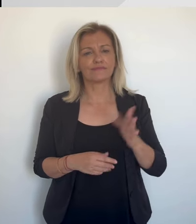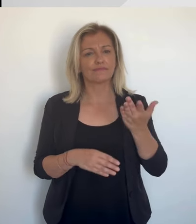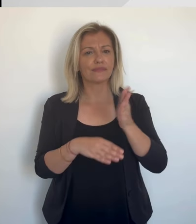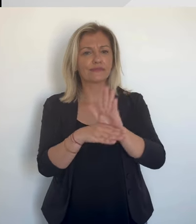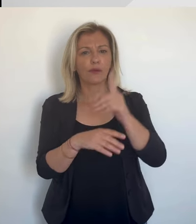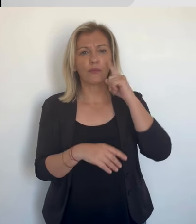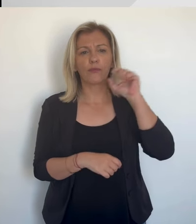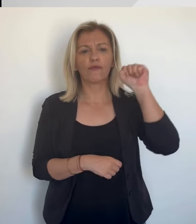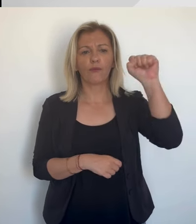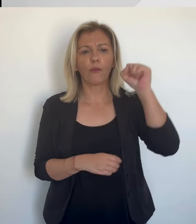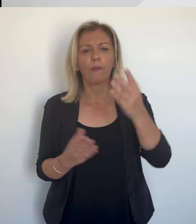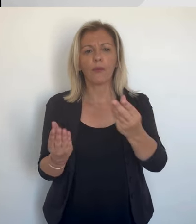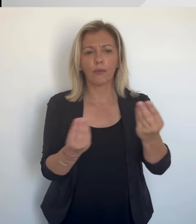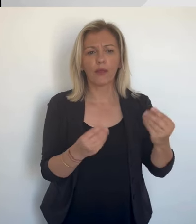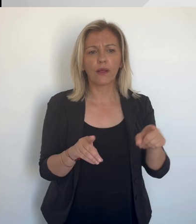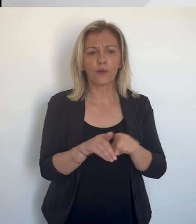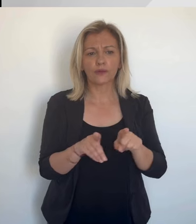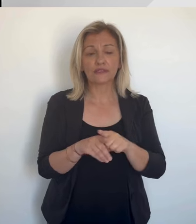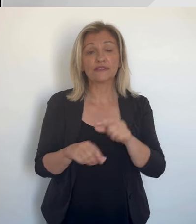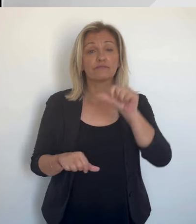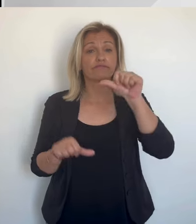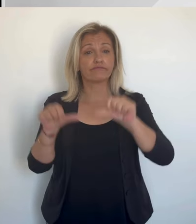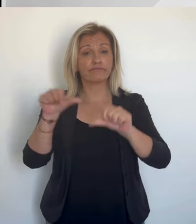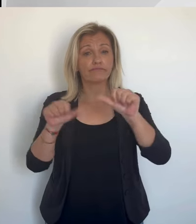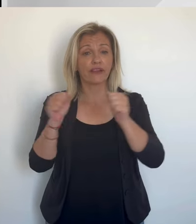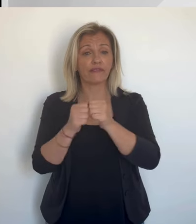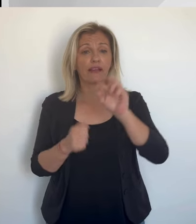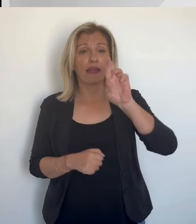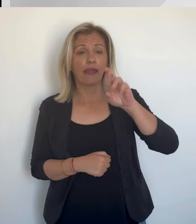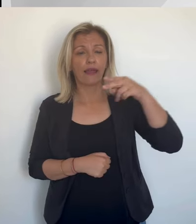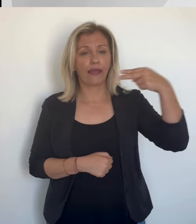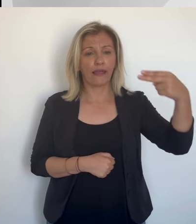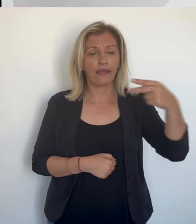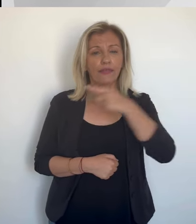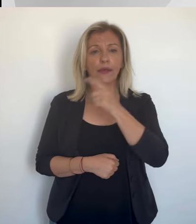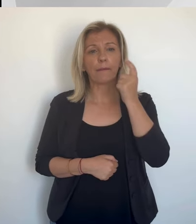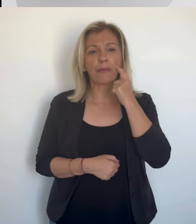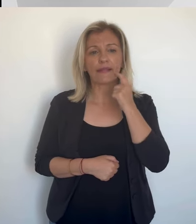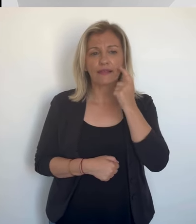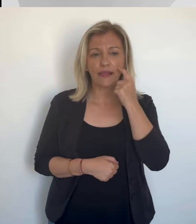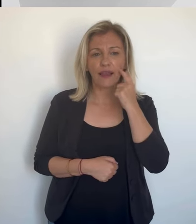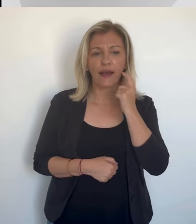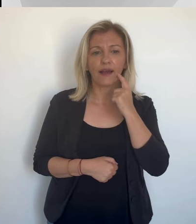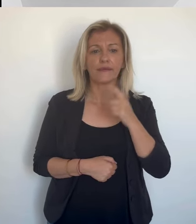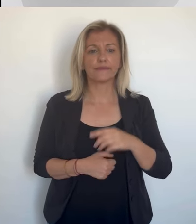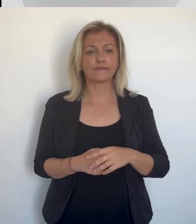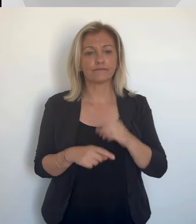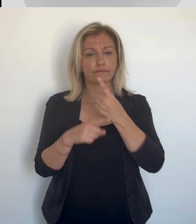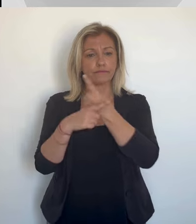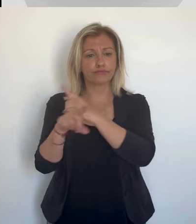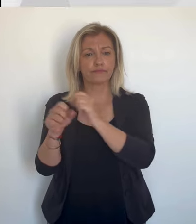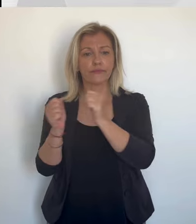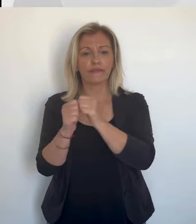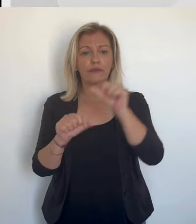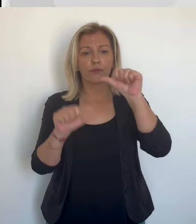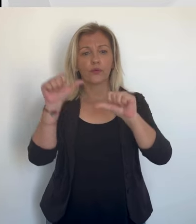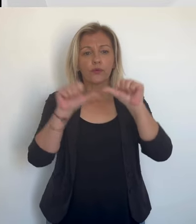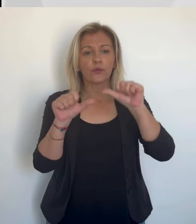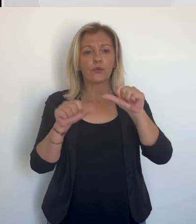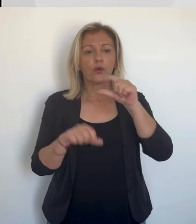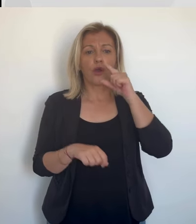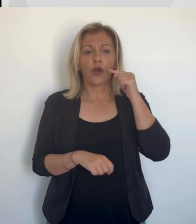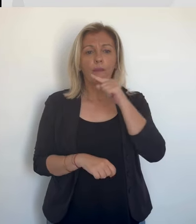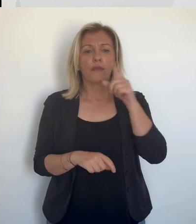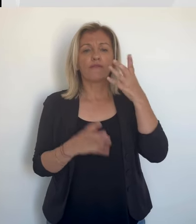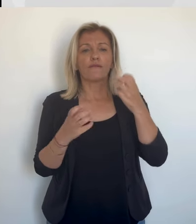Insoumise, y représentera finalement le nouveau Front Populaire. Jean-Michel Marchal défendra lui les couleurs du Rassemblement National. Il sera concurrencé